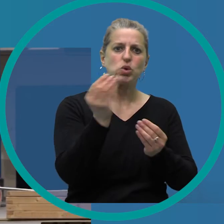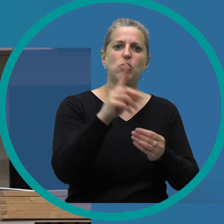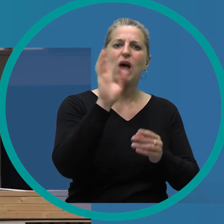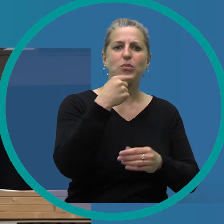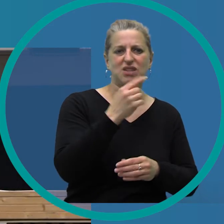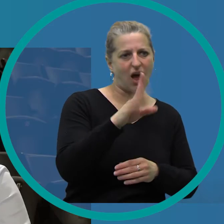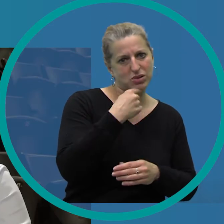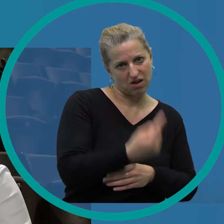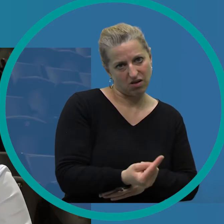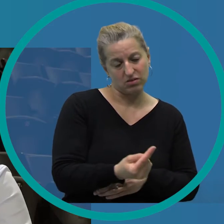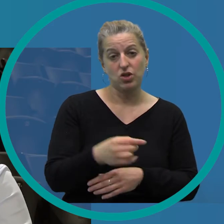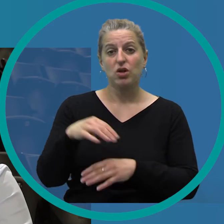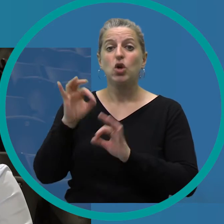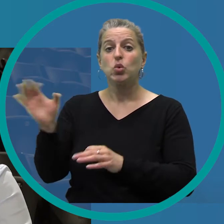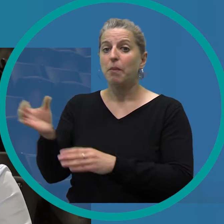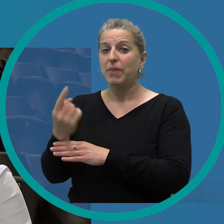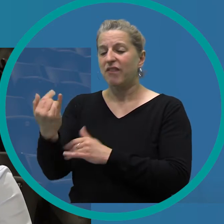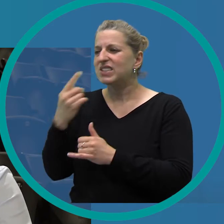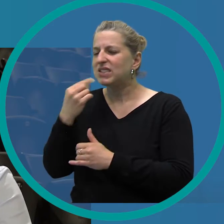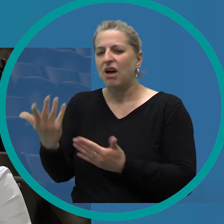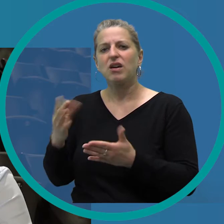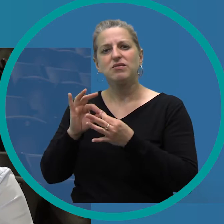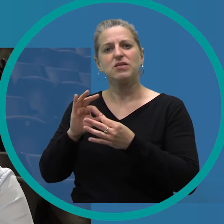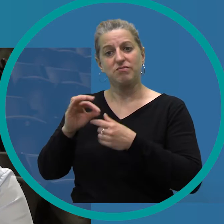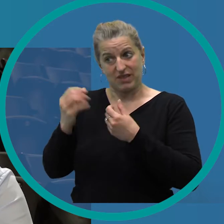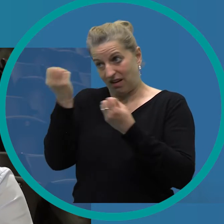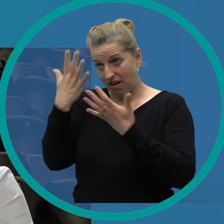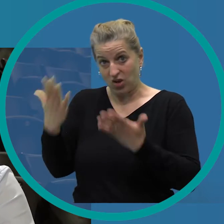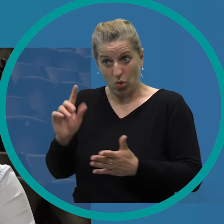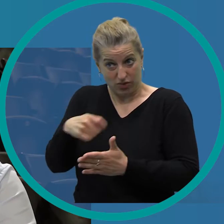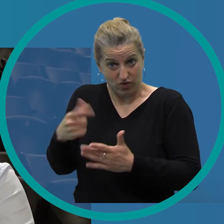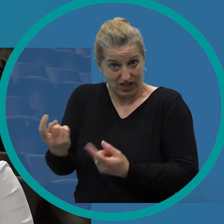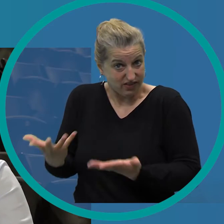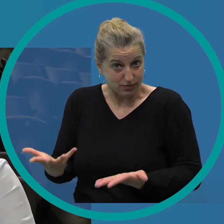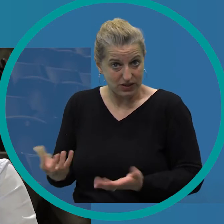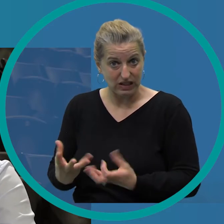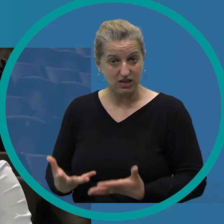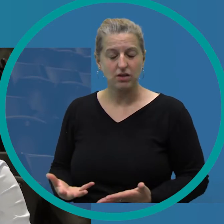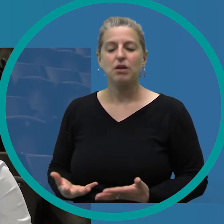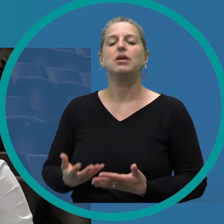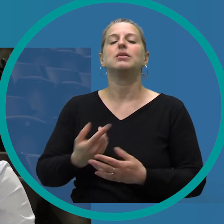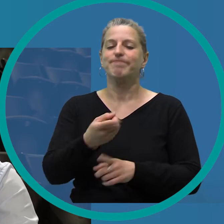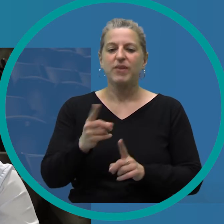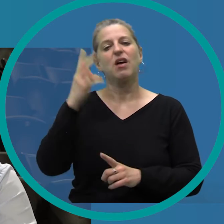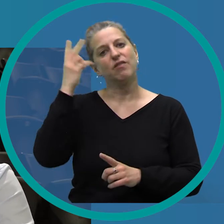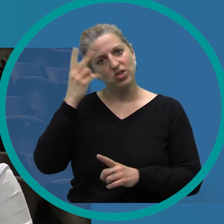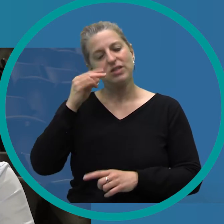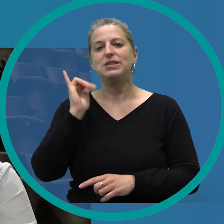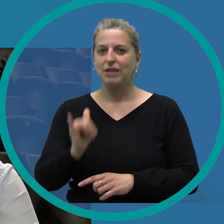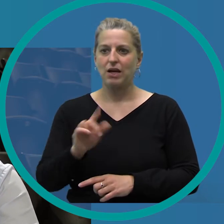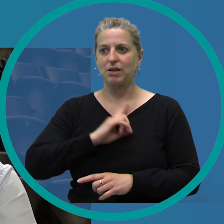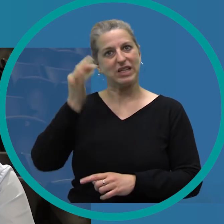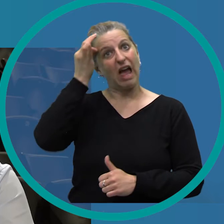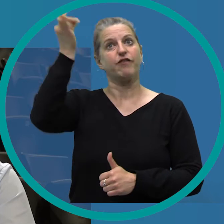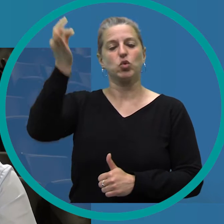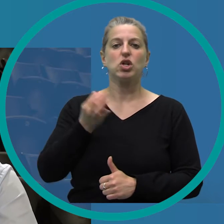somit abgesagt werden. Gütebier darüber, wie die Kommunikation ablief, nachdem dies klar wurde. Na ja, Verständnis war auf jeden Fall da, weil es war ja nicht